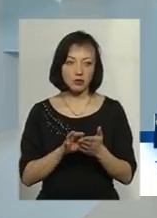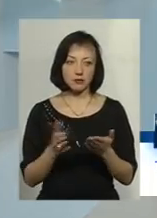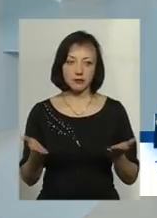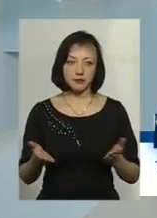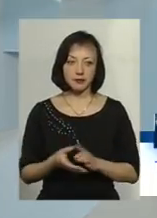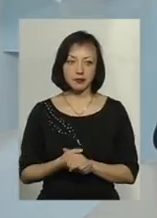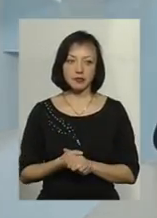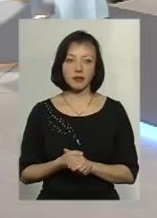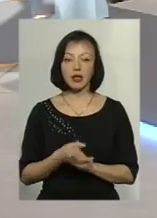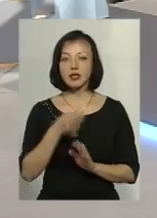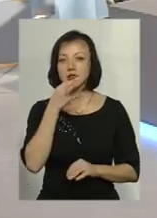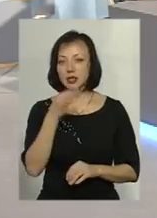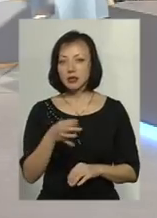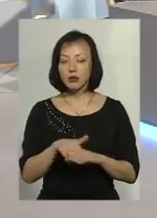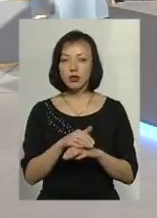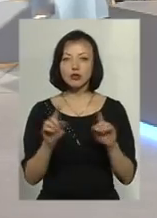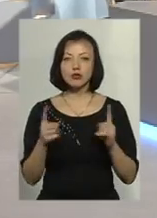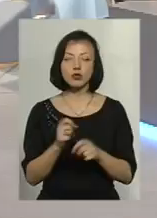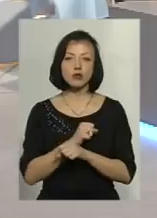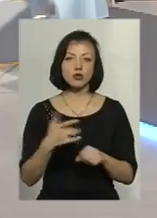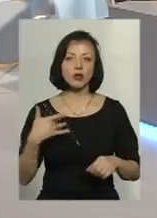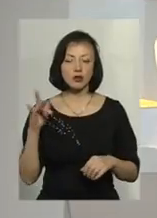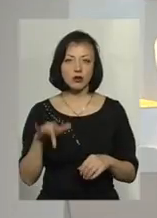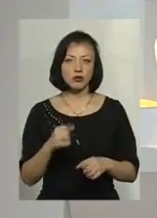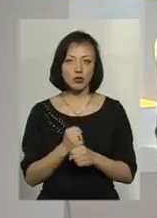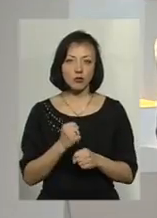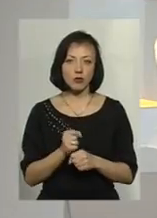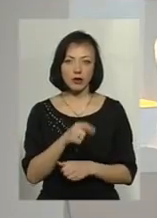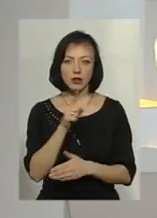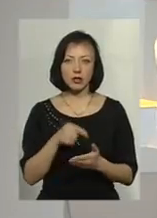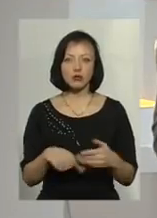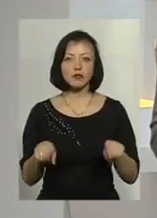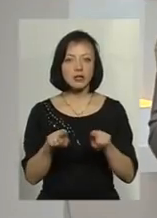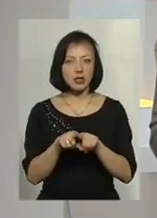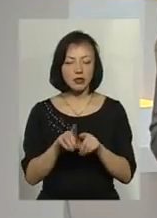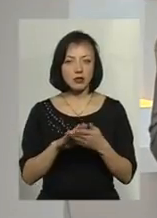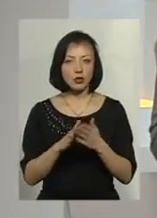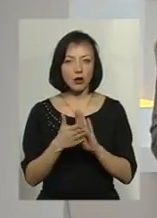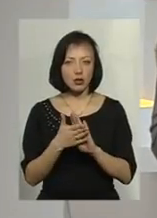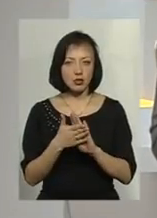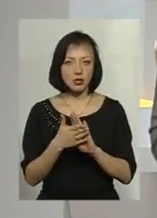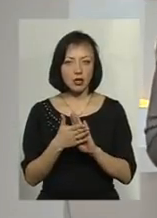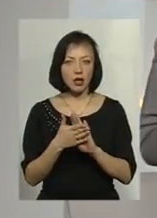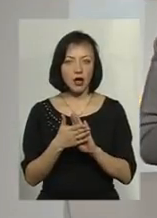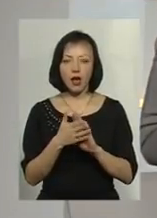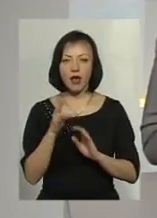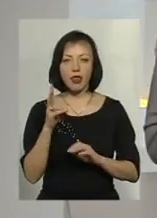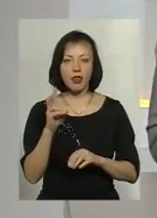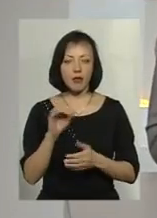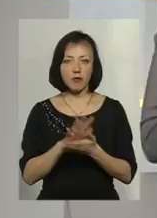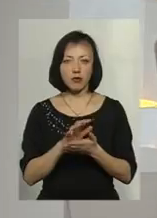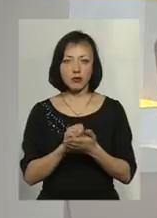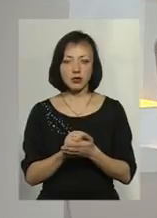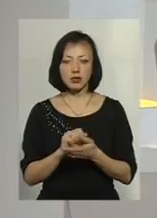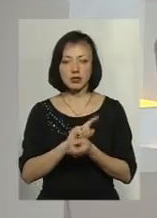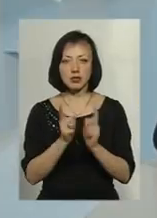Скажіть, будь ласка, а чого не можна категорично робити, для того, аби все-таки ситуація не вийшла з-під контролю і не